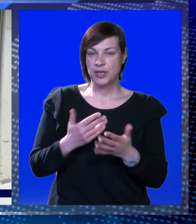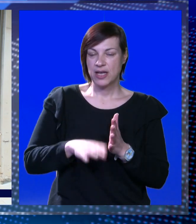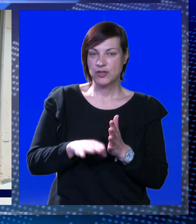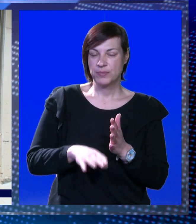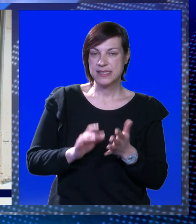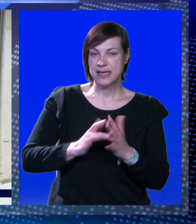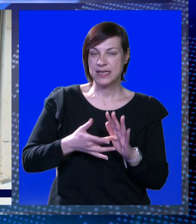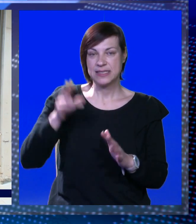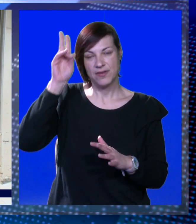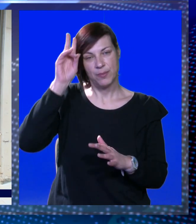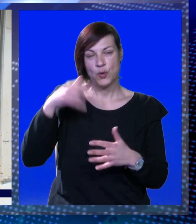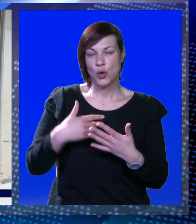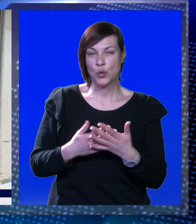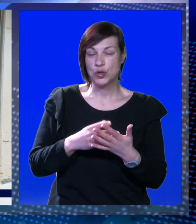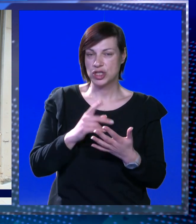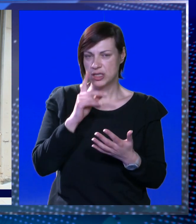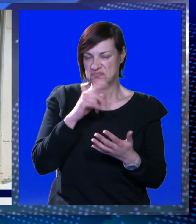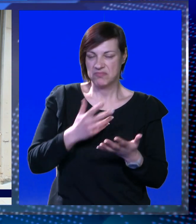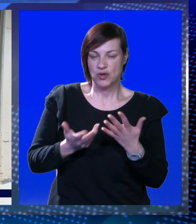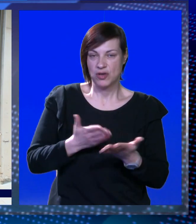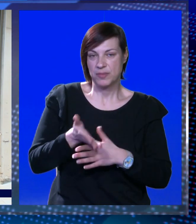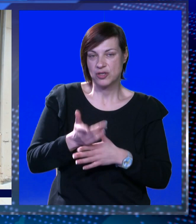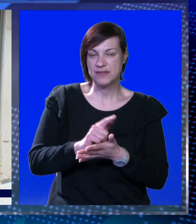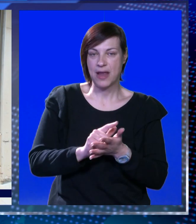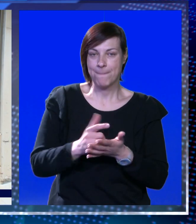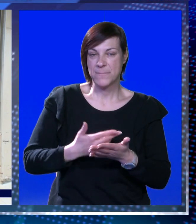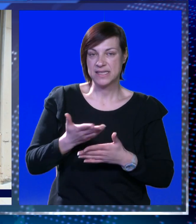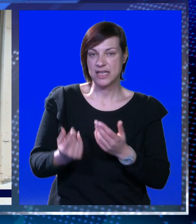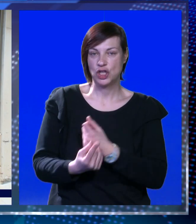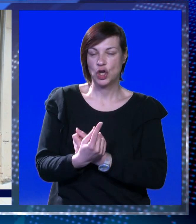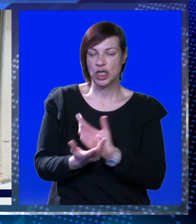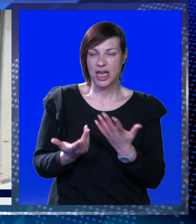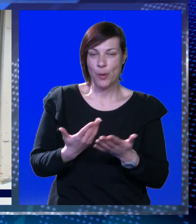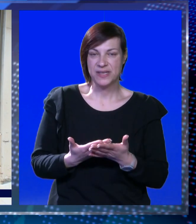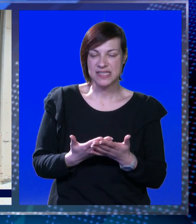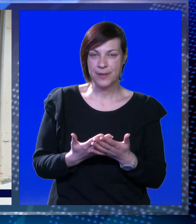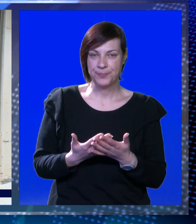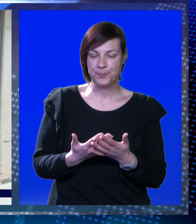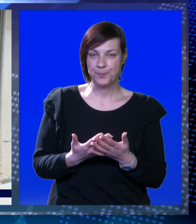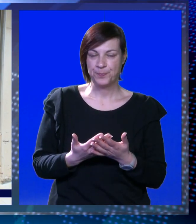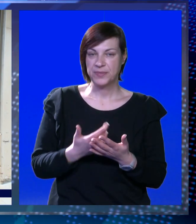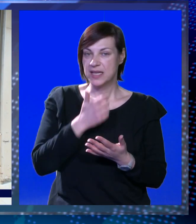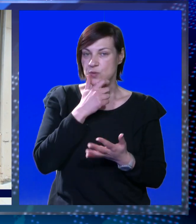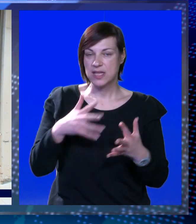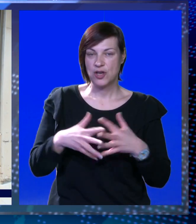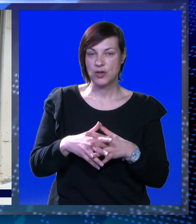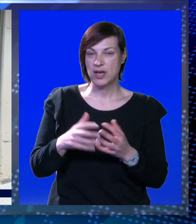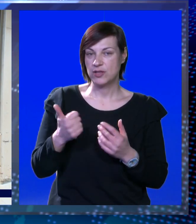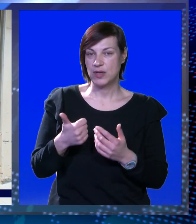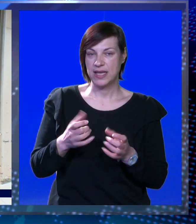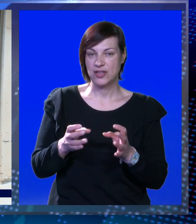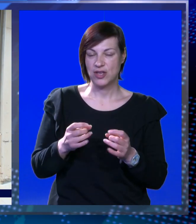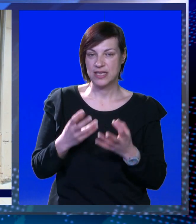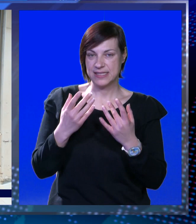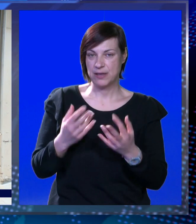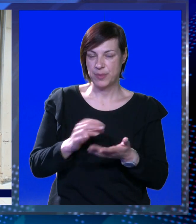broj kako bi se smanjile se moguće malverizacije koje bi sigurno kroz određenje vrijeme nastale, jer bi se dogodilo da u starom gradu bude na jednoj